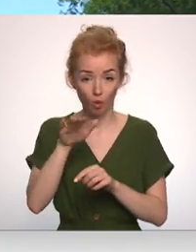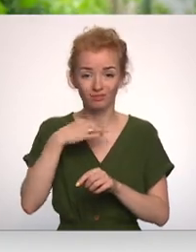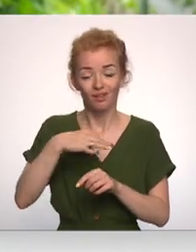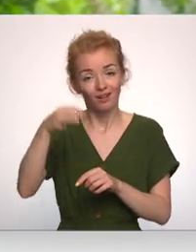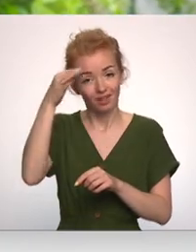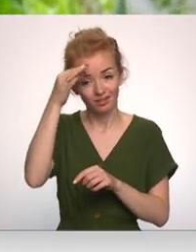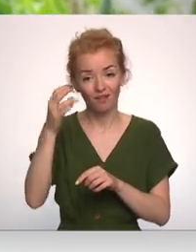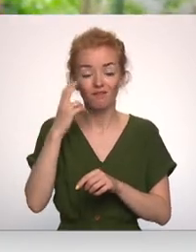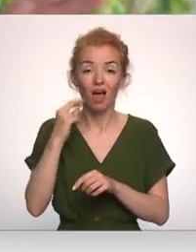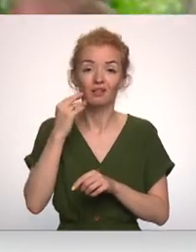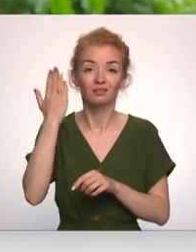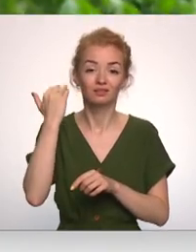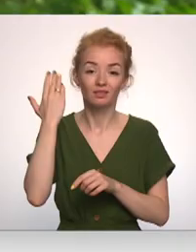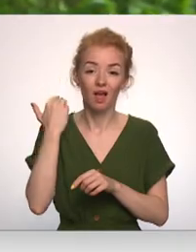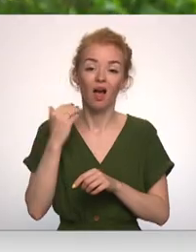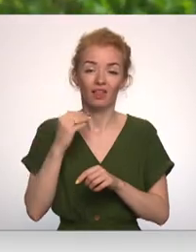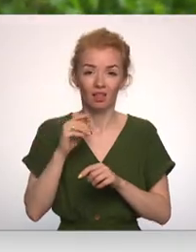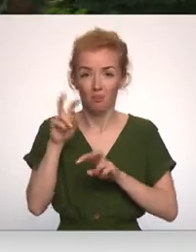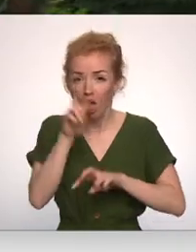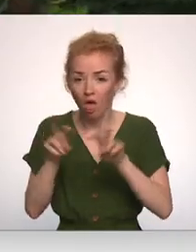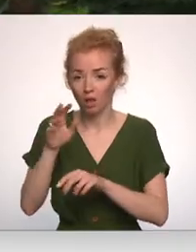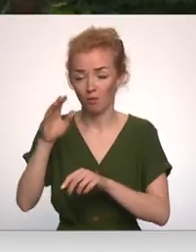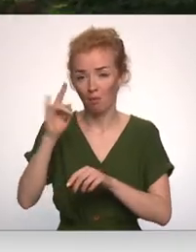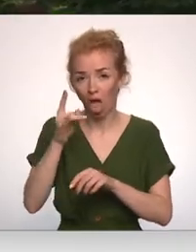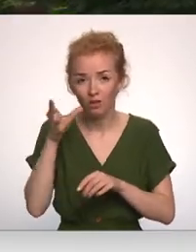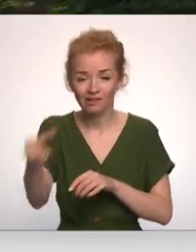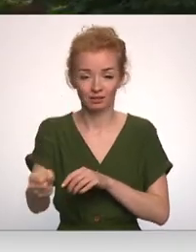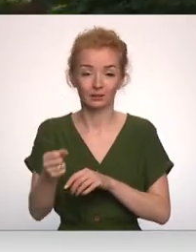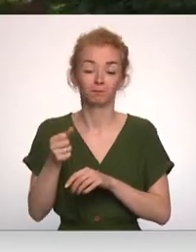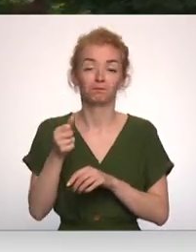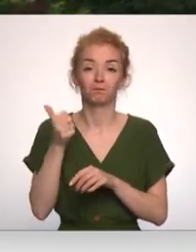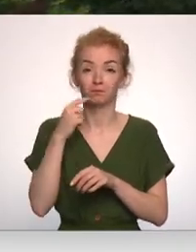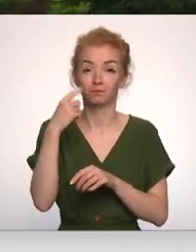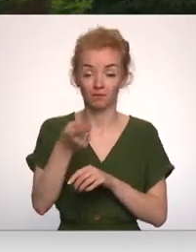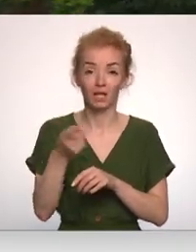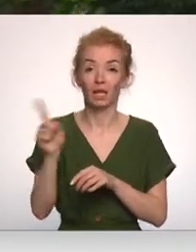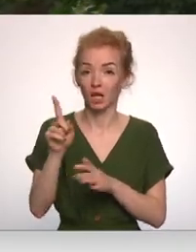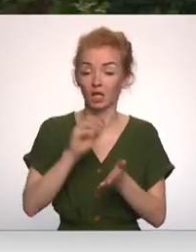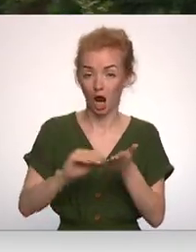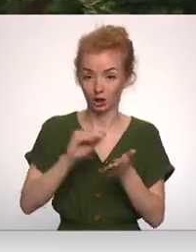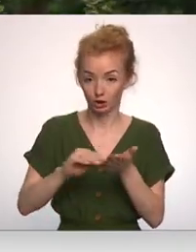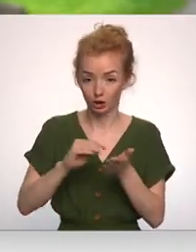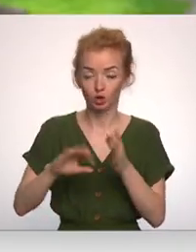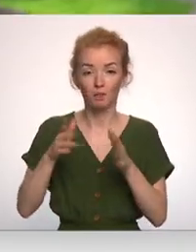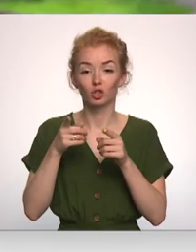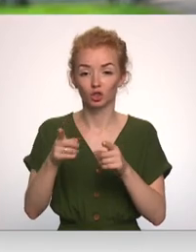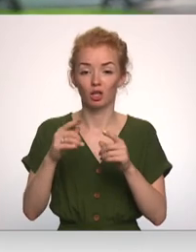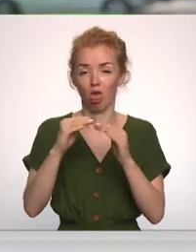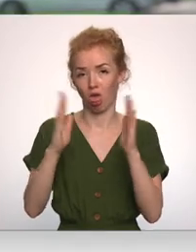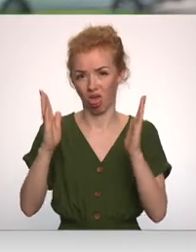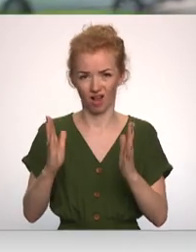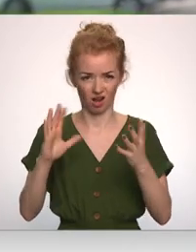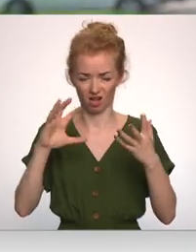vecāki turreiz gāja ķerts savas pusaudzes. Rakstījuši arī, bet vienalga es domāju, ka šim graustam